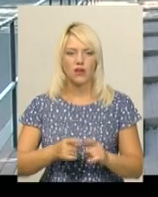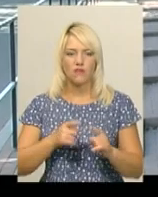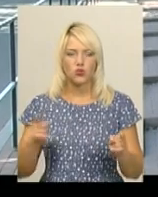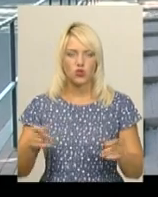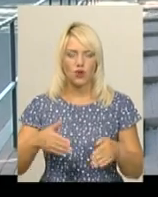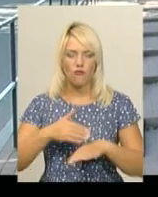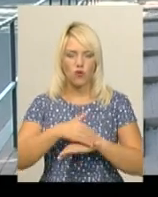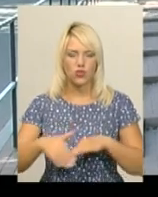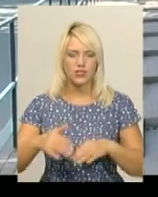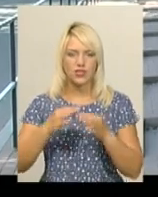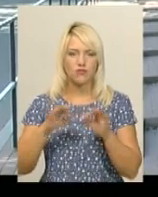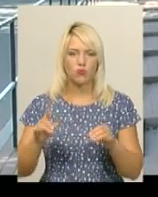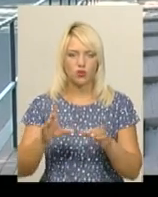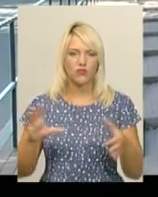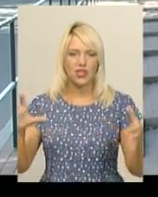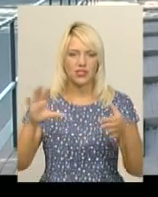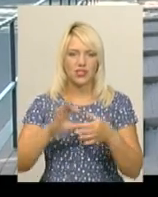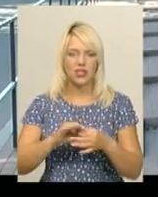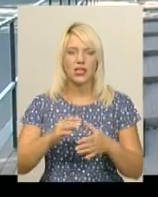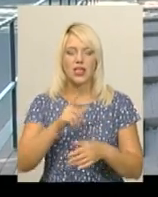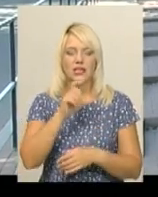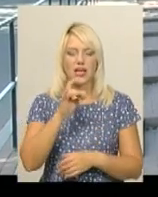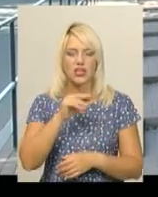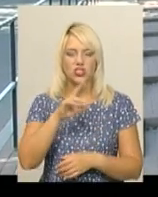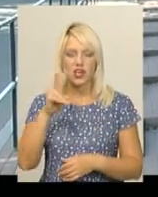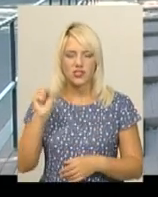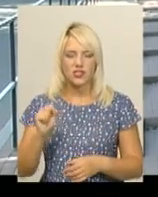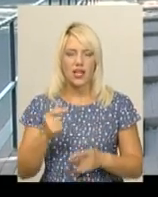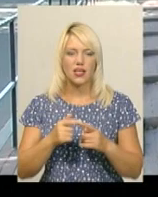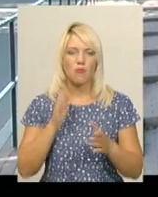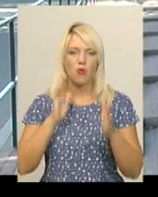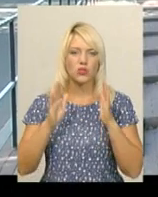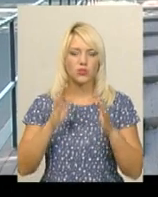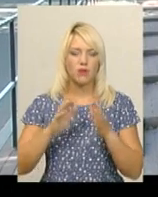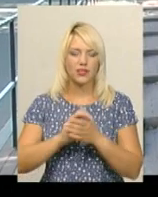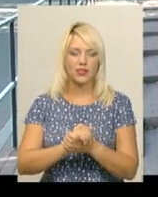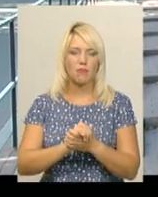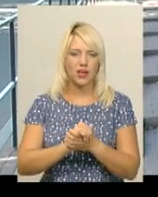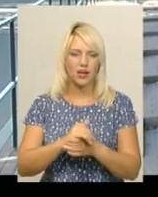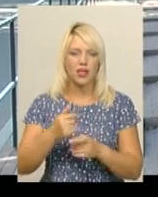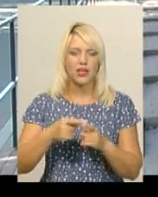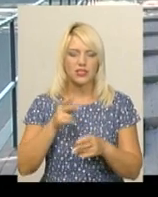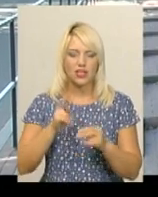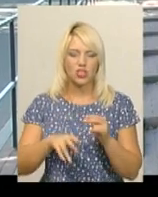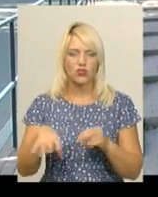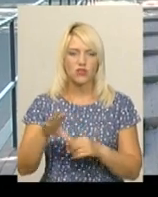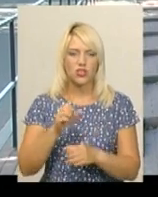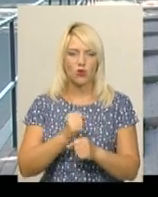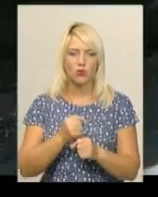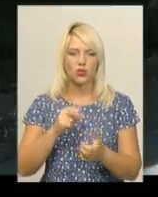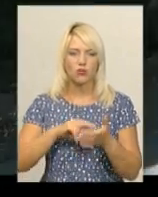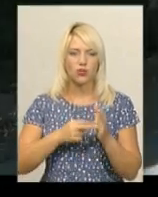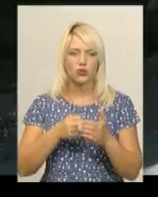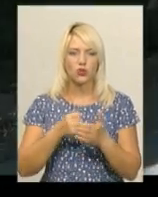вулиці Свободи. Вона з'єднає вулицю Зарічанську із проспекту Миро. Закінчити усі роботи тут планують до кінця